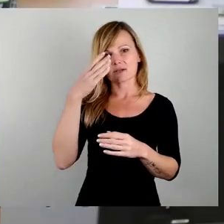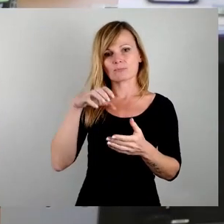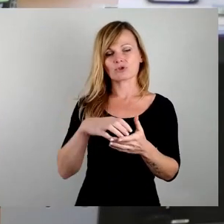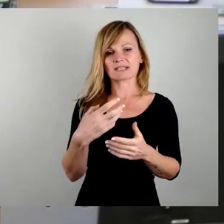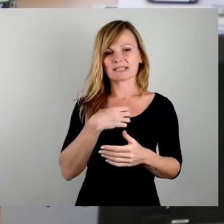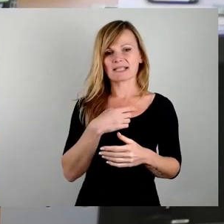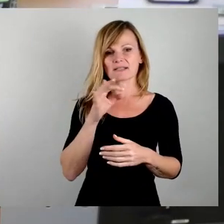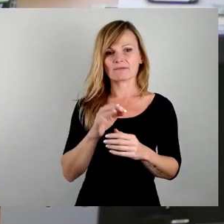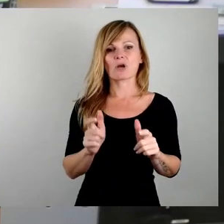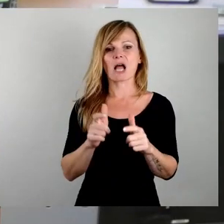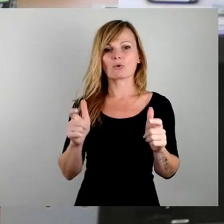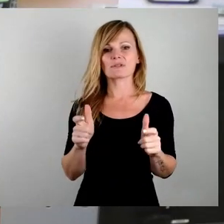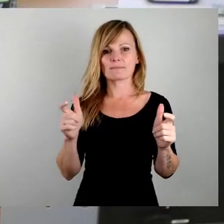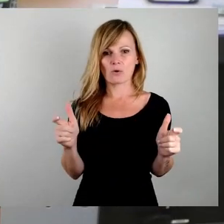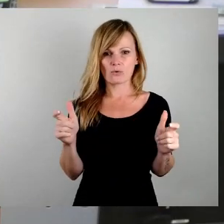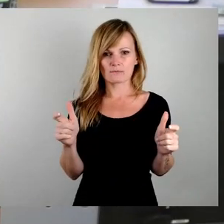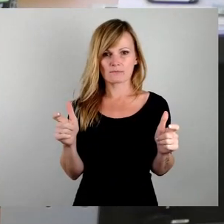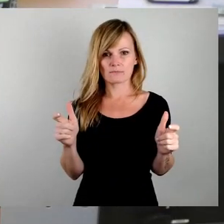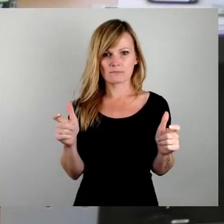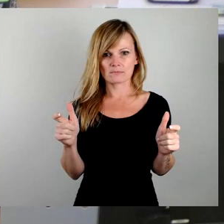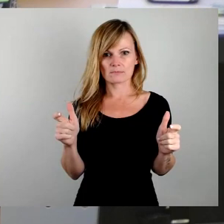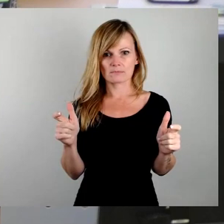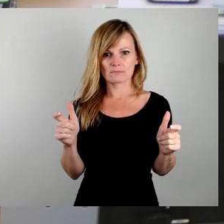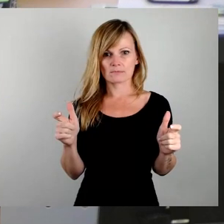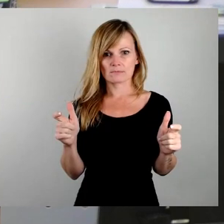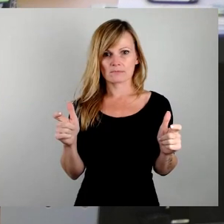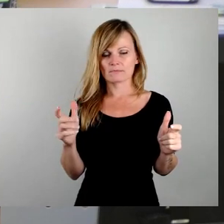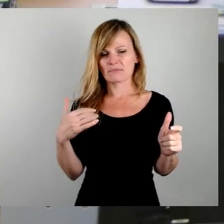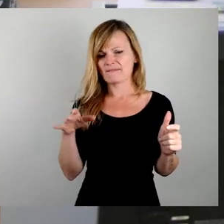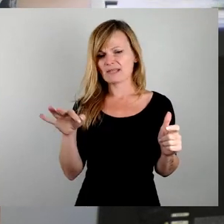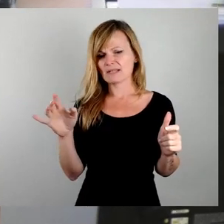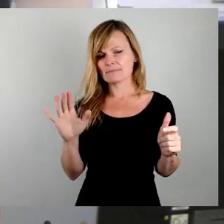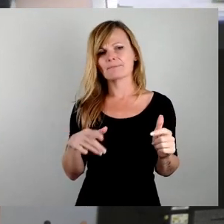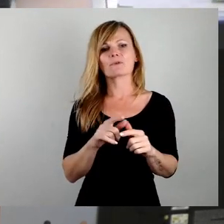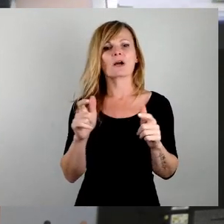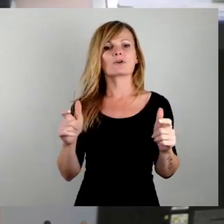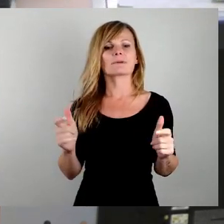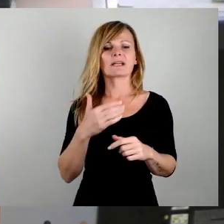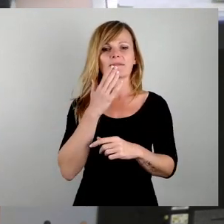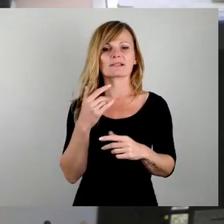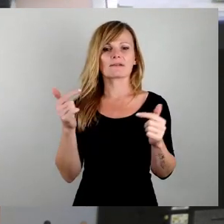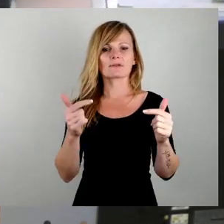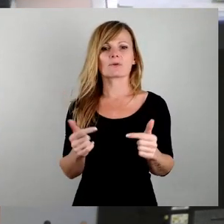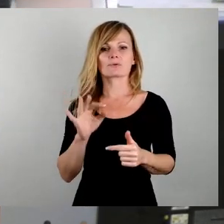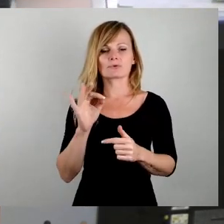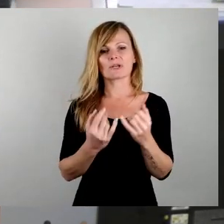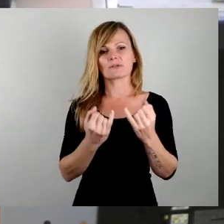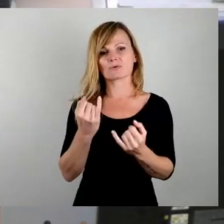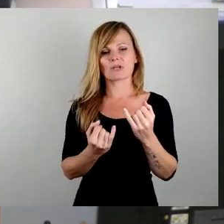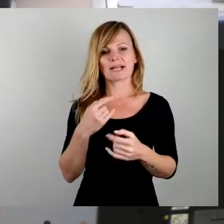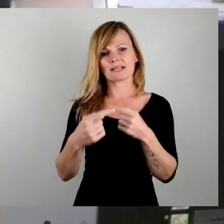der Wasservorsorgung zur industriellen Entwicklung. Worum geht es genau?